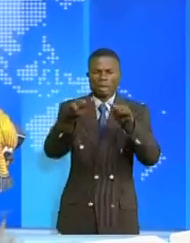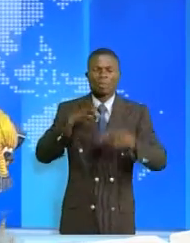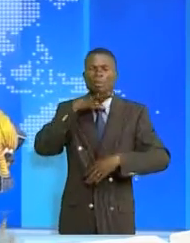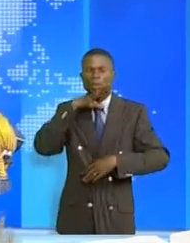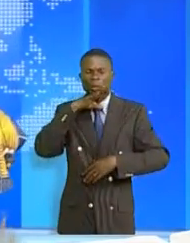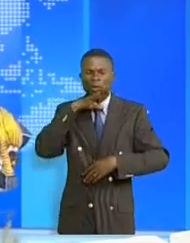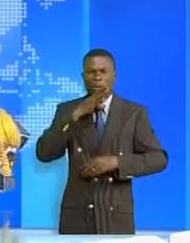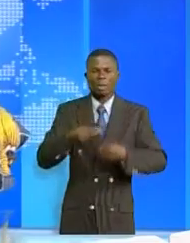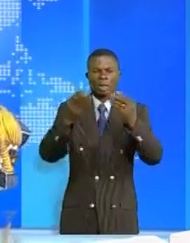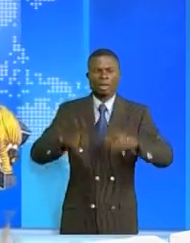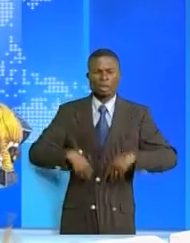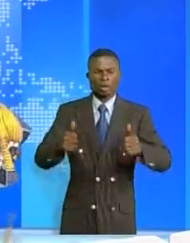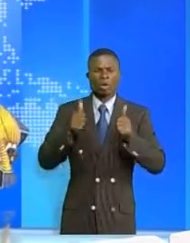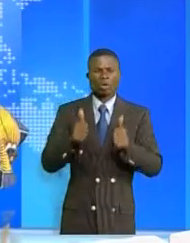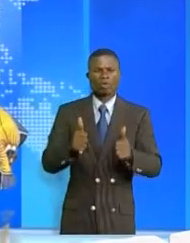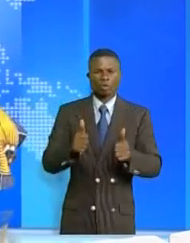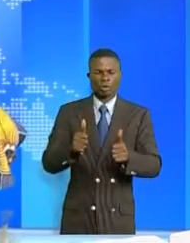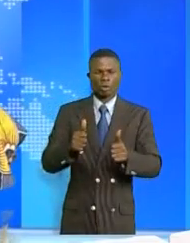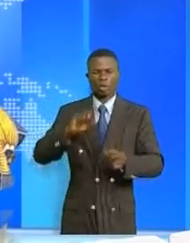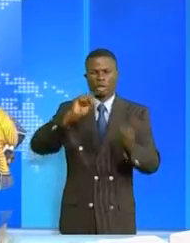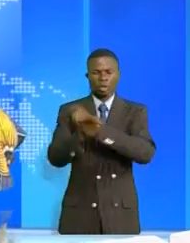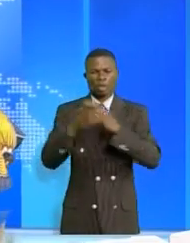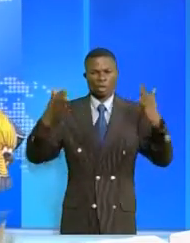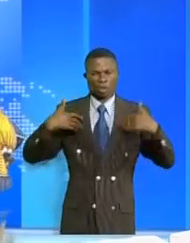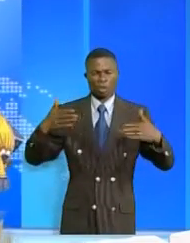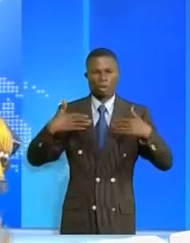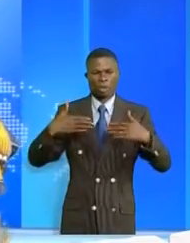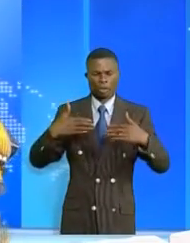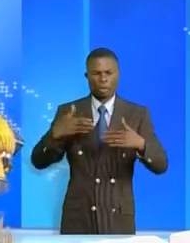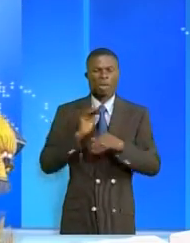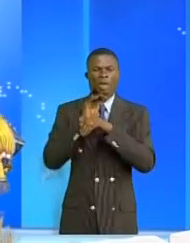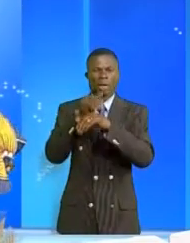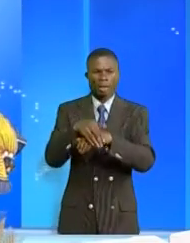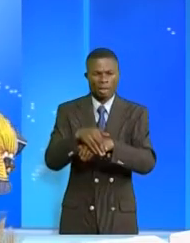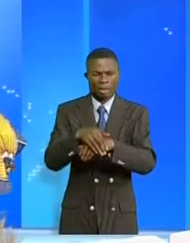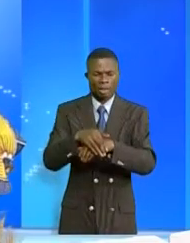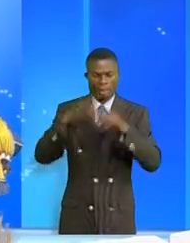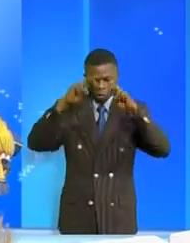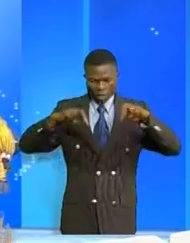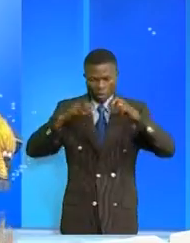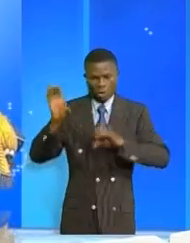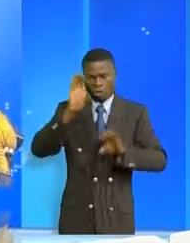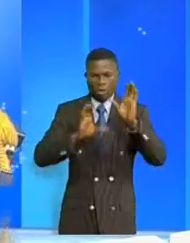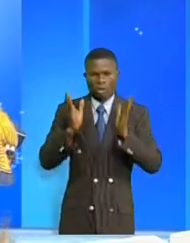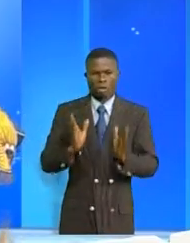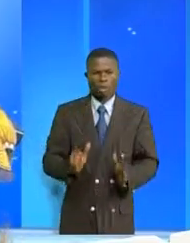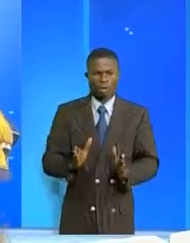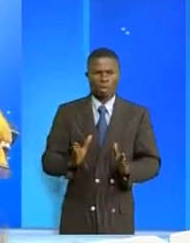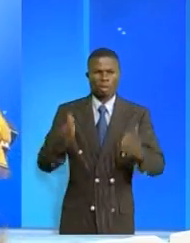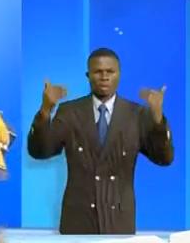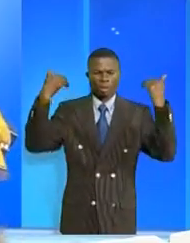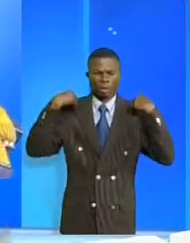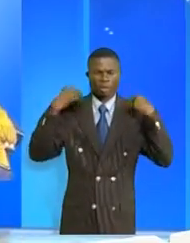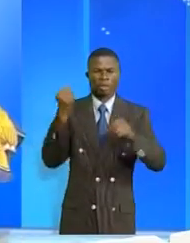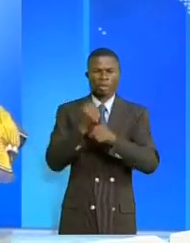mener une lutte efficace contre le changement climatique ? C la contribution des recherches scientifiques du chef des